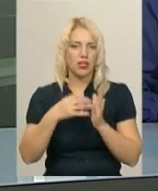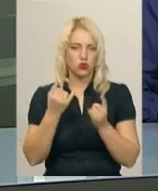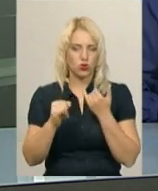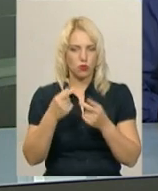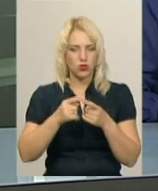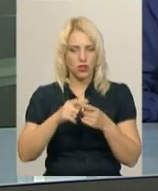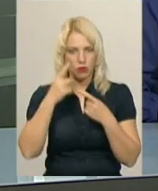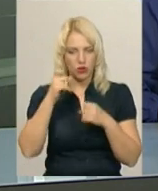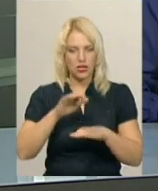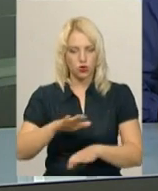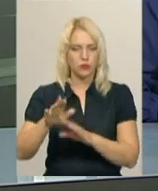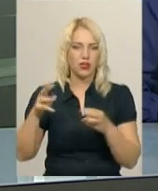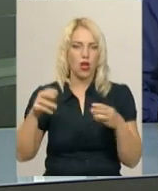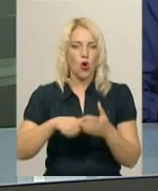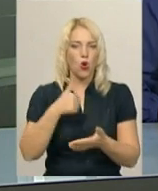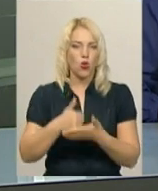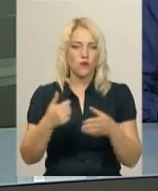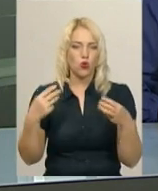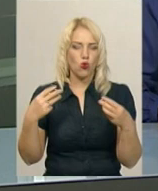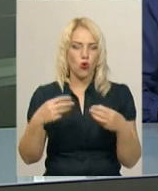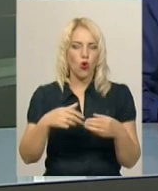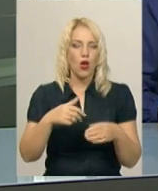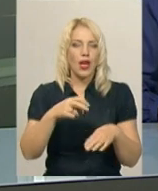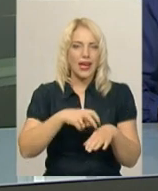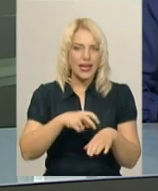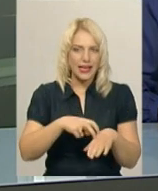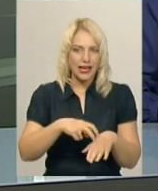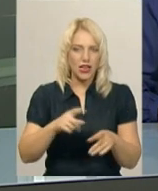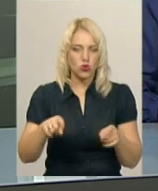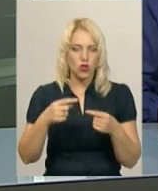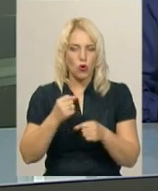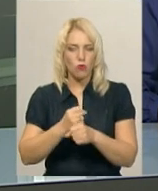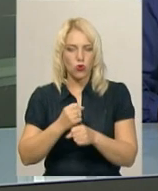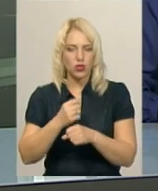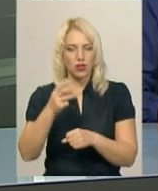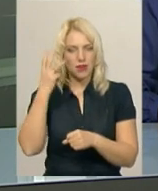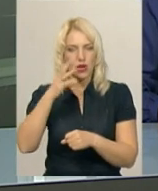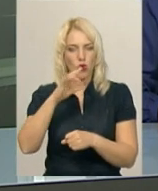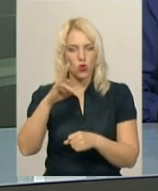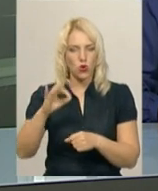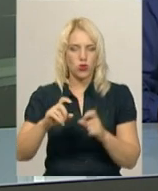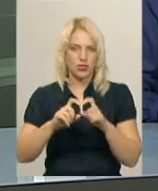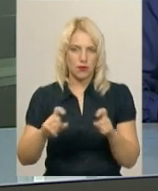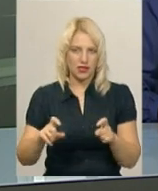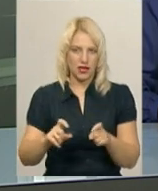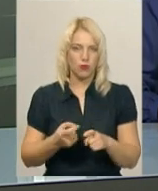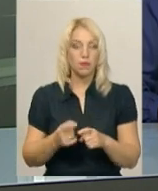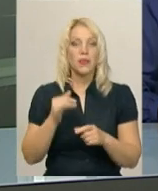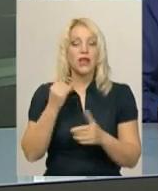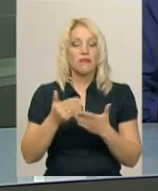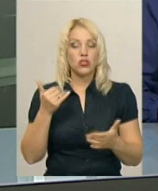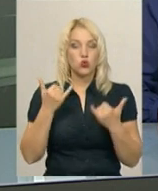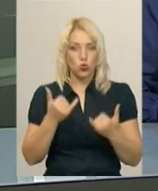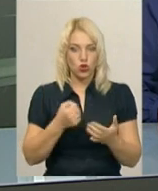повідомила заступник головного лікаря з організаційно-методичної роботи Хмельницького обласного онкодиспансеру Тетяна Закрижевська. Від